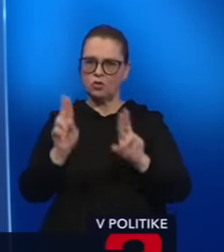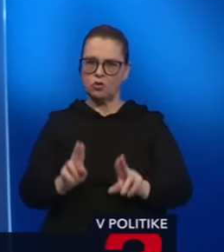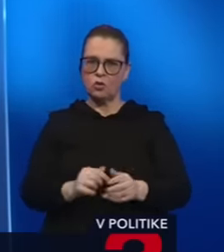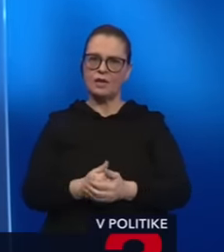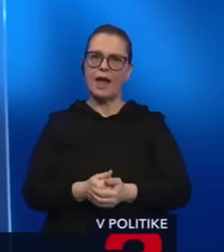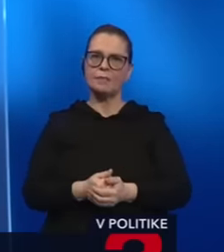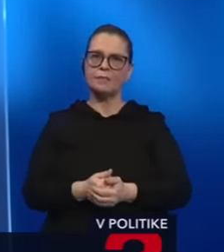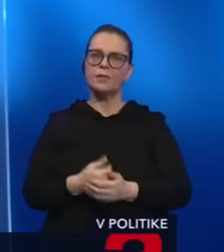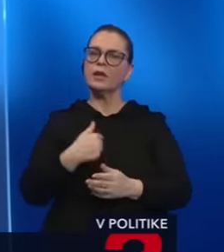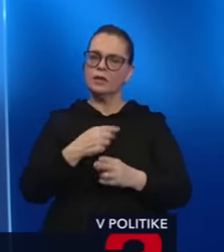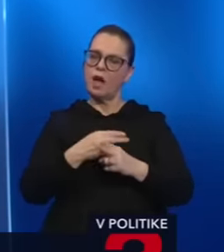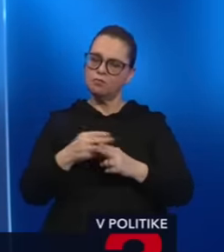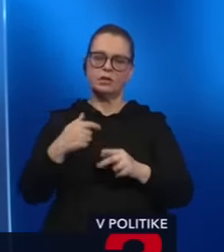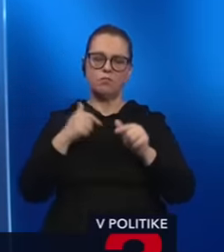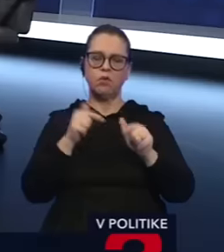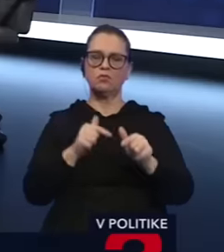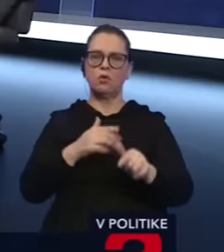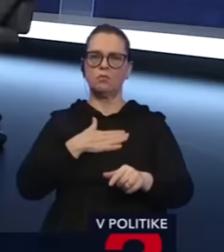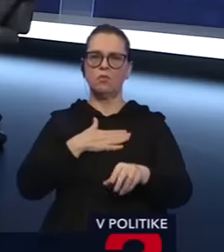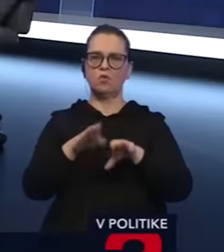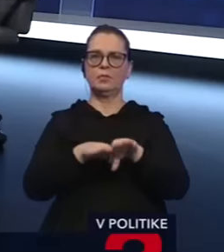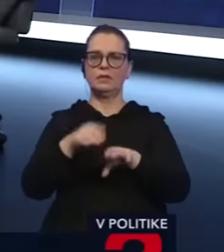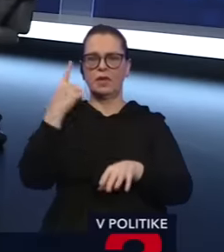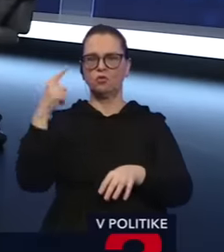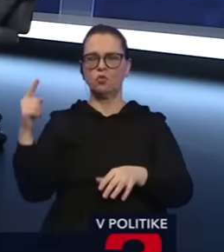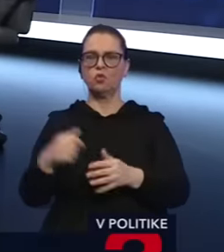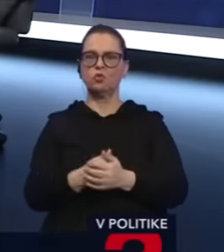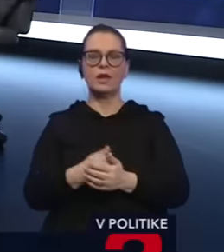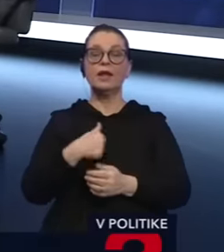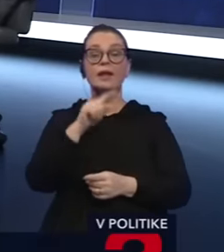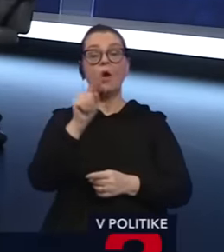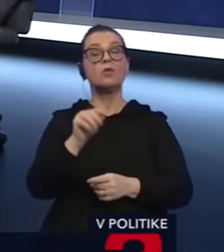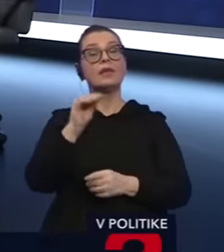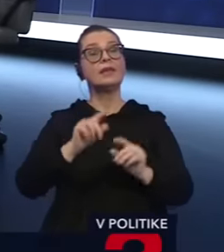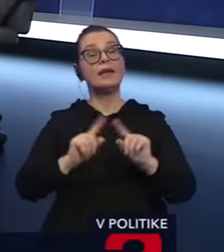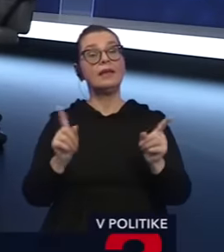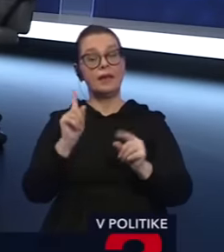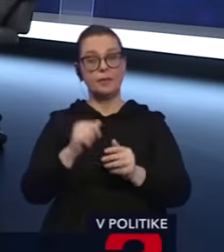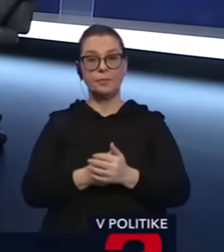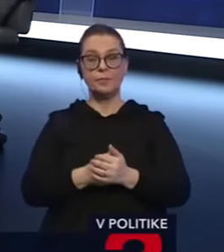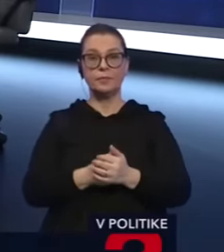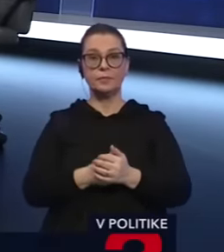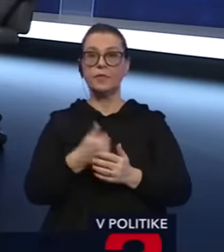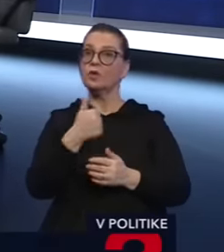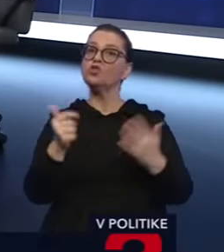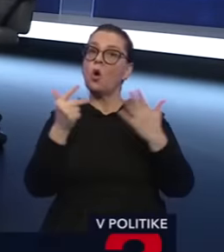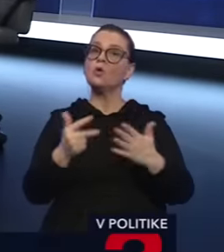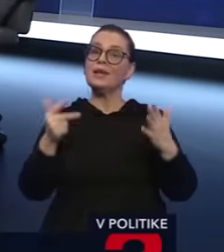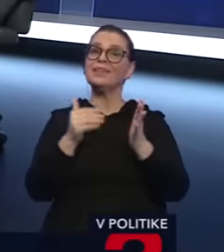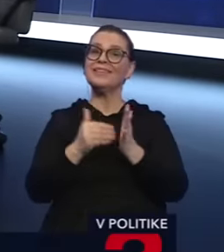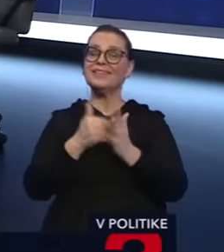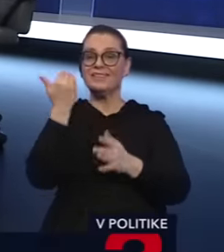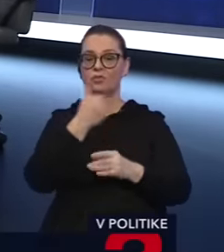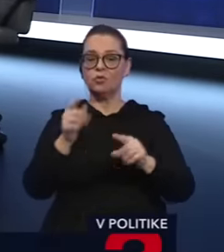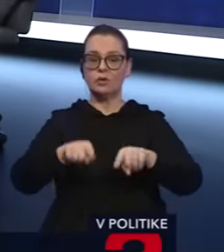Takže plne sa za ňu postavíme. Moja otázka chcela ale znieť inak, že 180 tisíc občanov